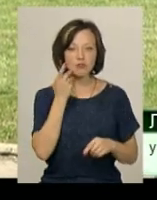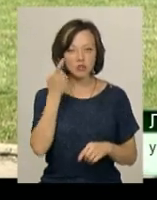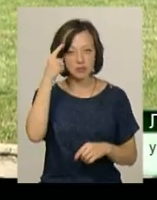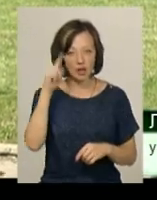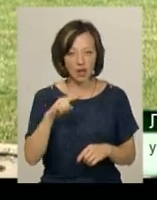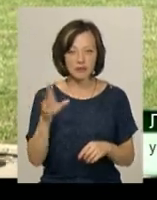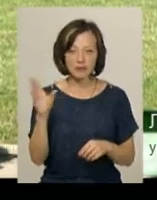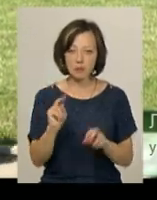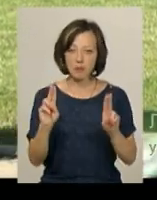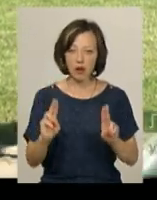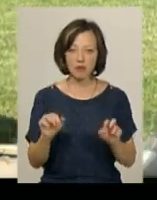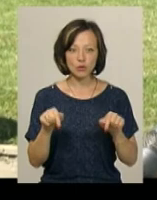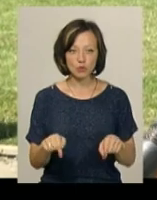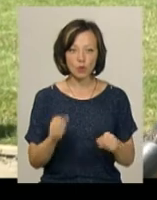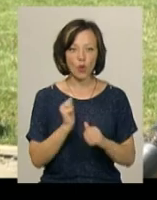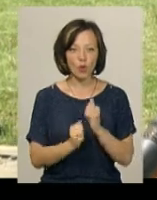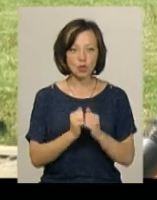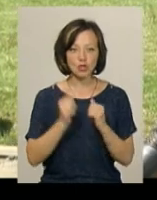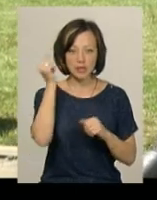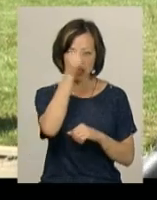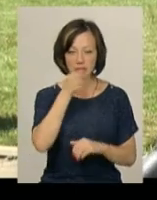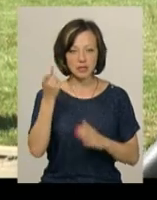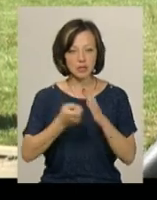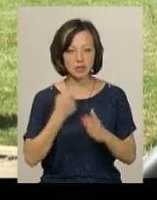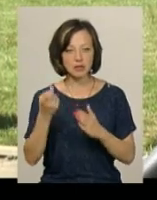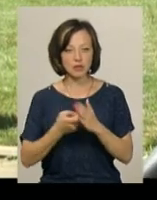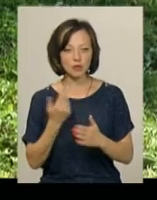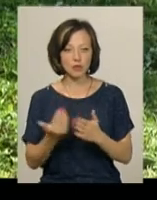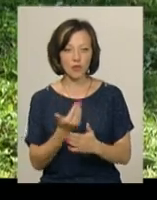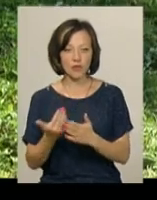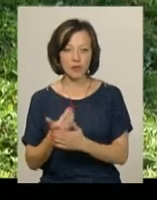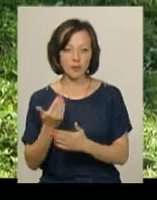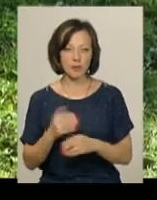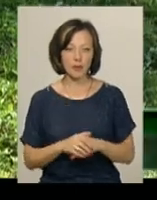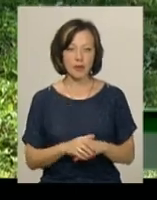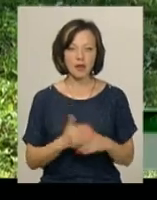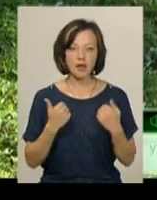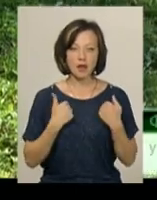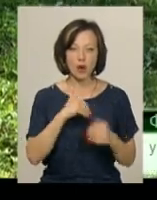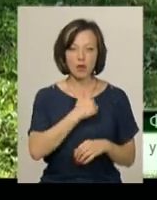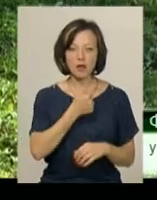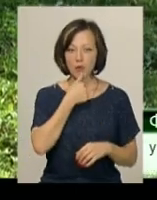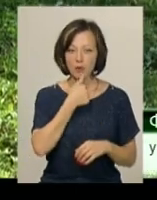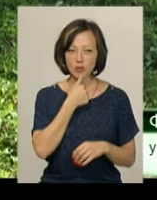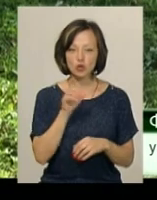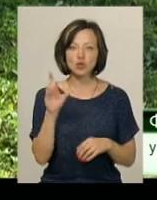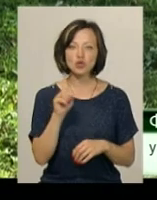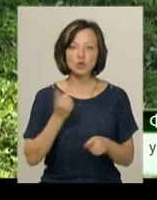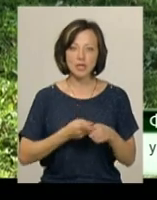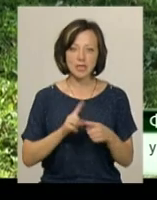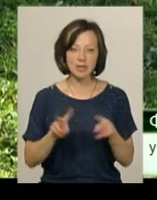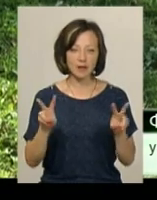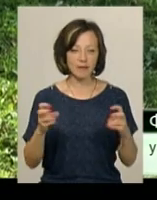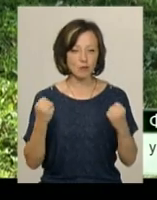знаєш всі правила, а тут кожний рік дізнаєшся щось нове. Я хотіла спробувати, що це за вид